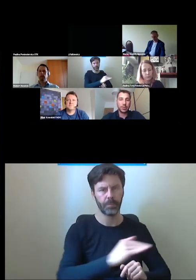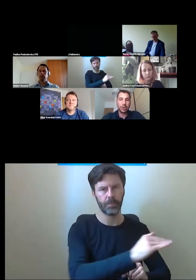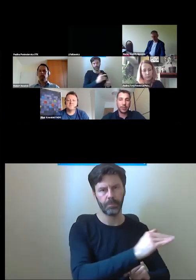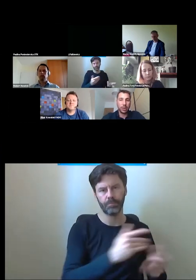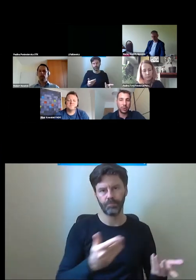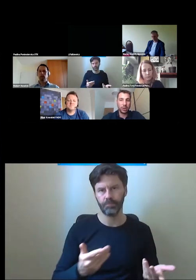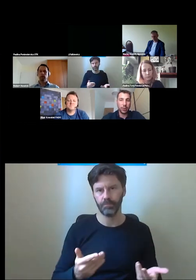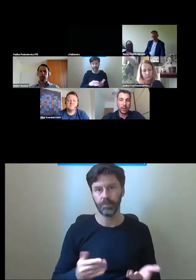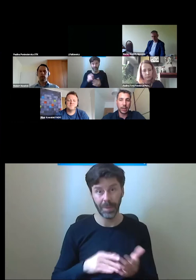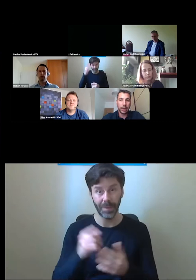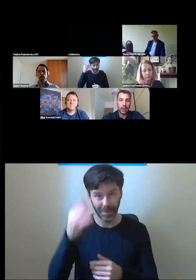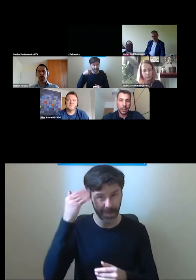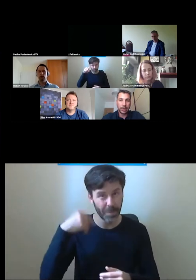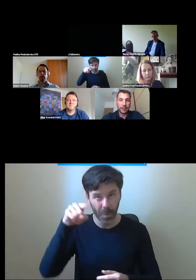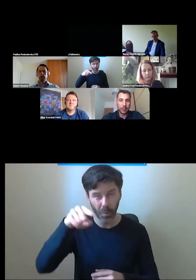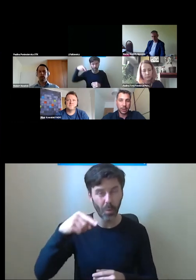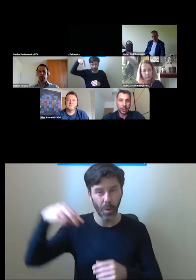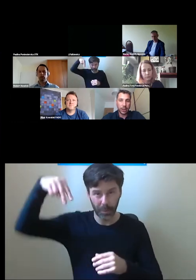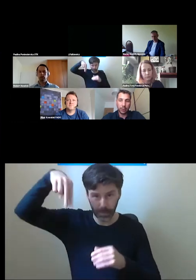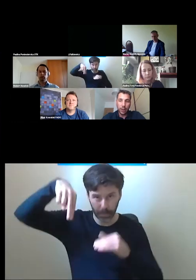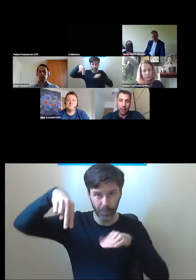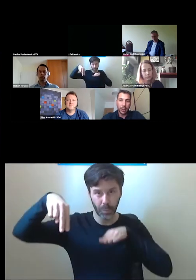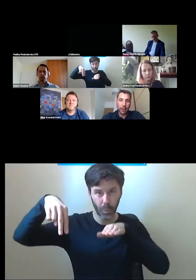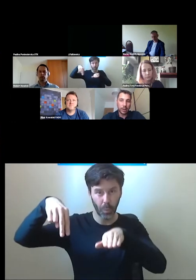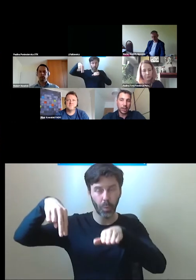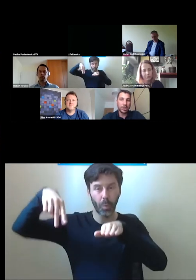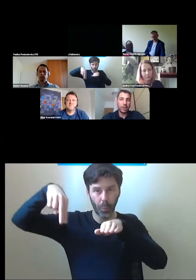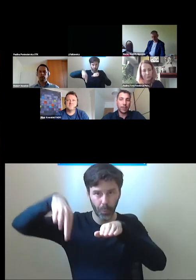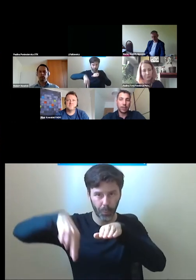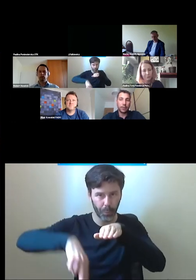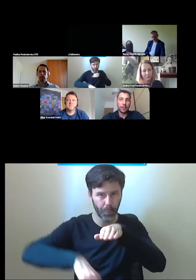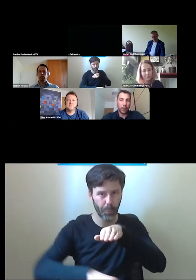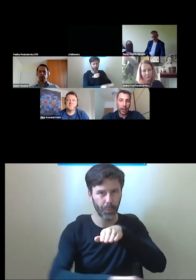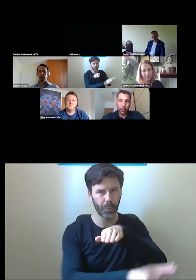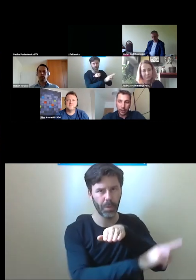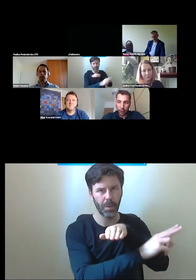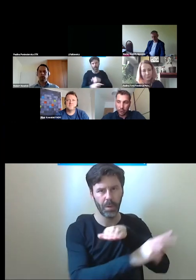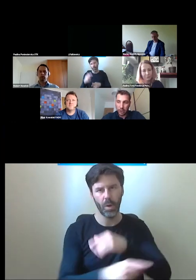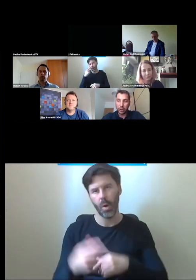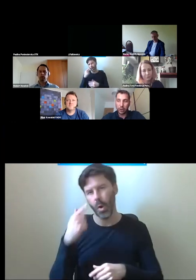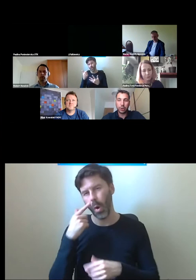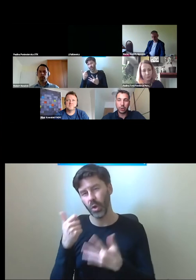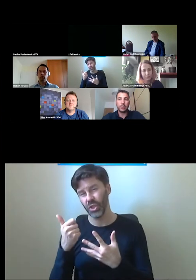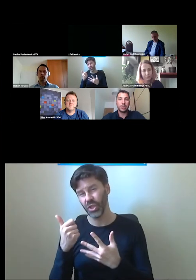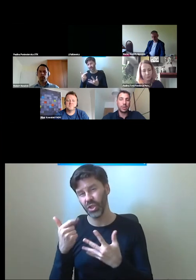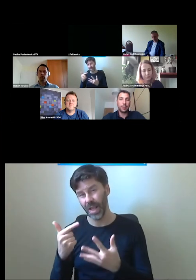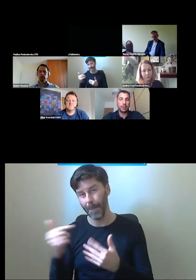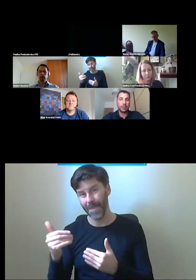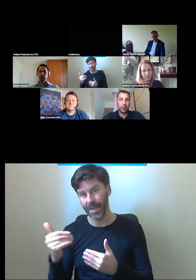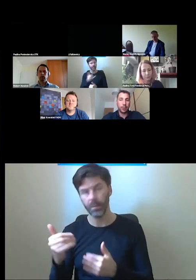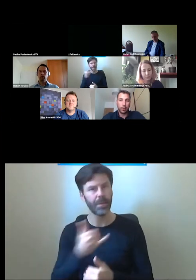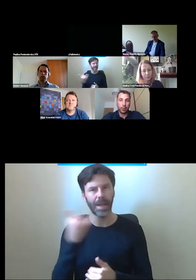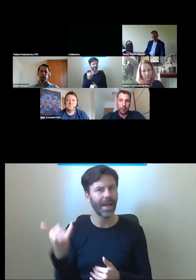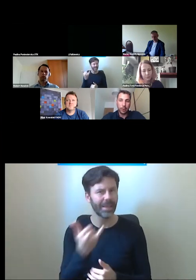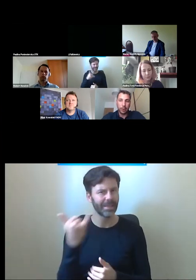powiedzmy, przejść podziemnych i różnych kładek i nie zawsze przeklinał te 7 metrów. No ja akurat jako dziecko chodziłem codziennie na